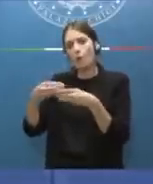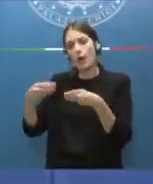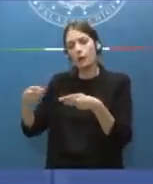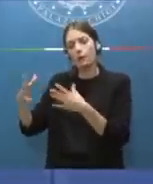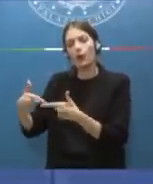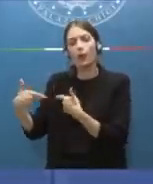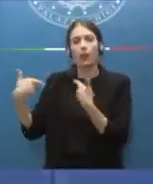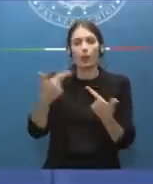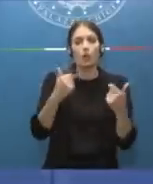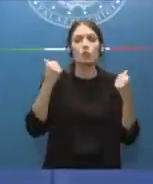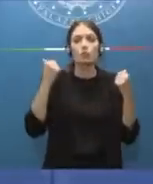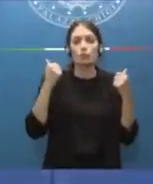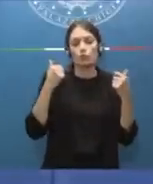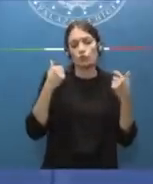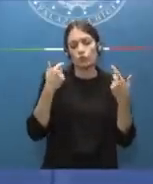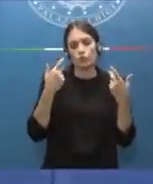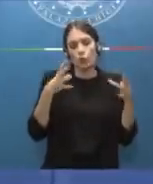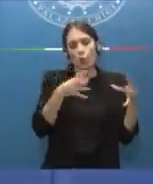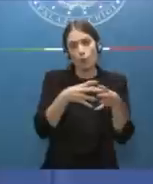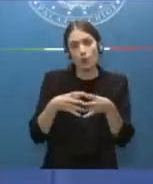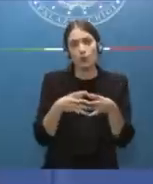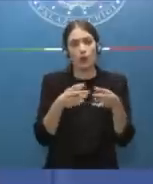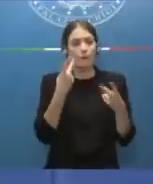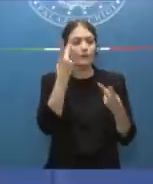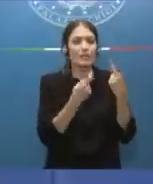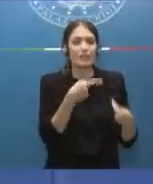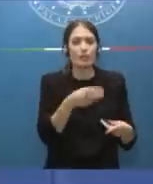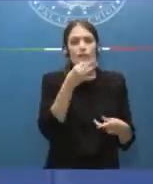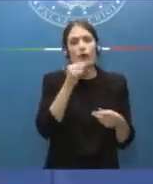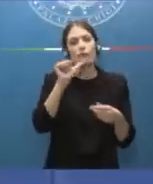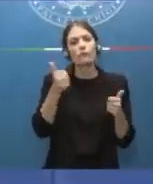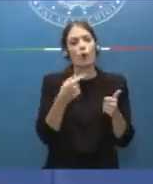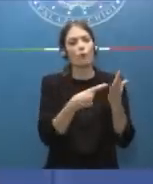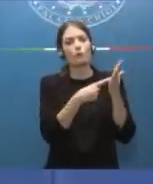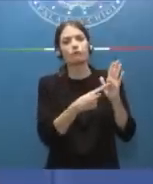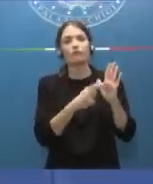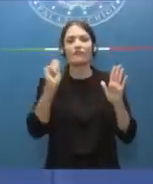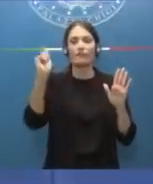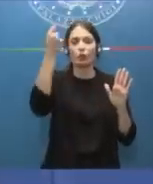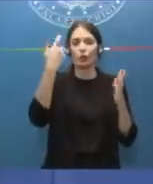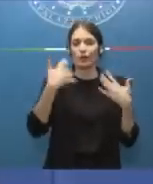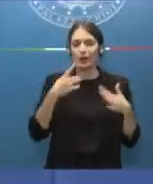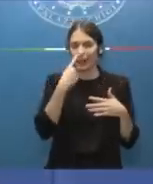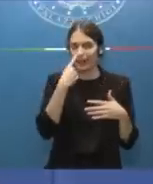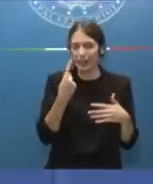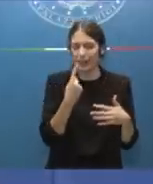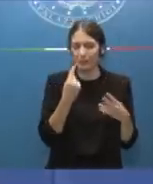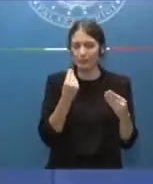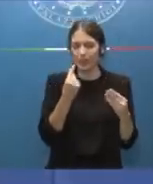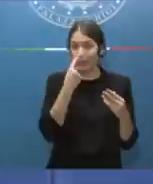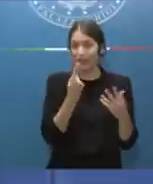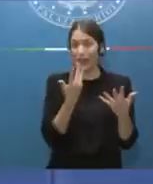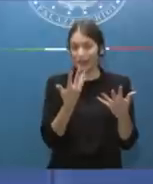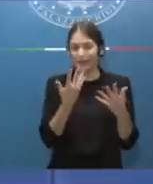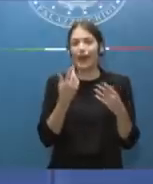essere visibili per la comunità. Questo sia un segnale della vittoria dello Stato sulla criminalità oggi non mi viene